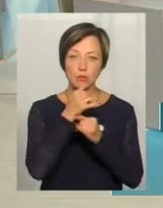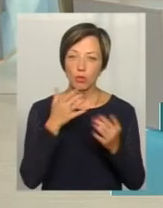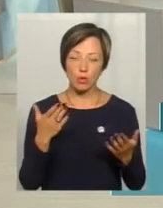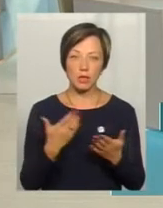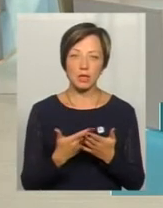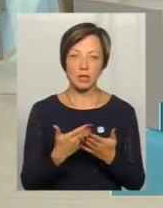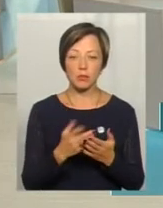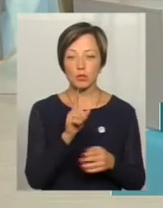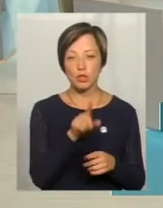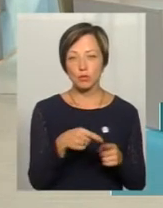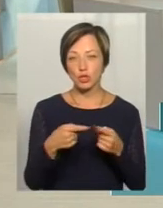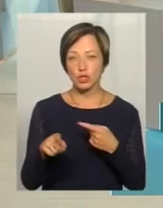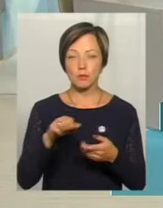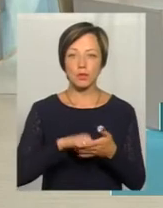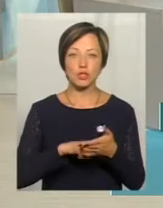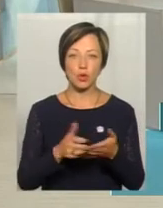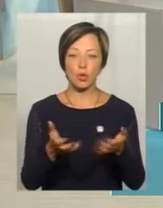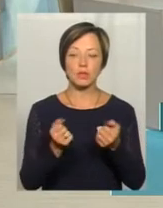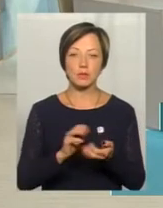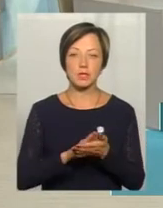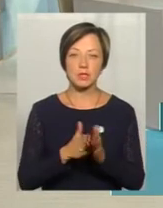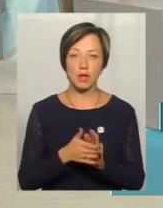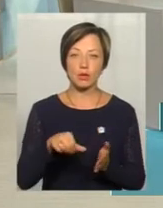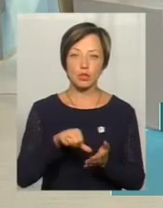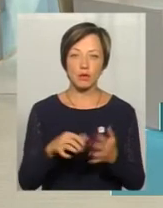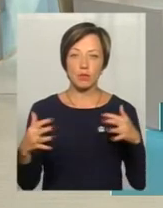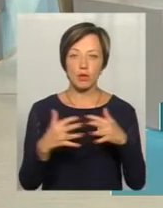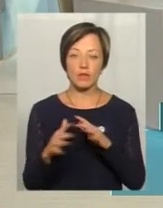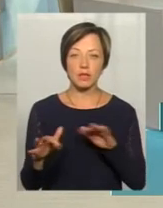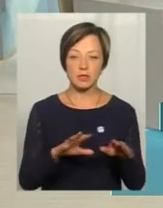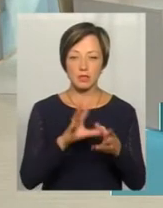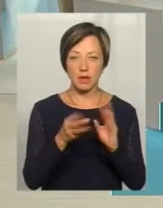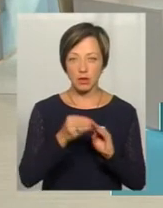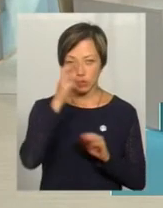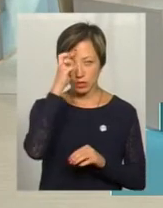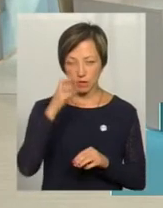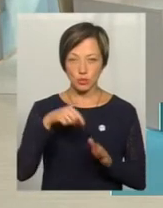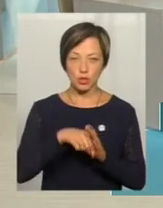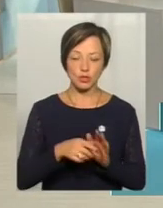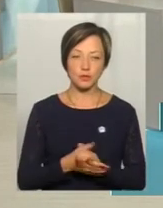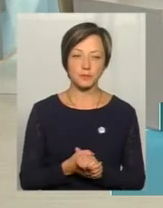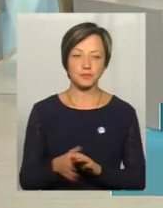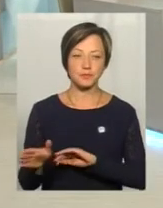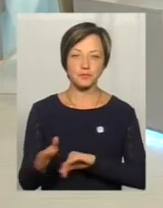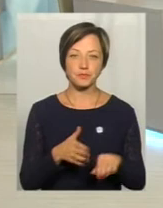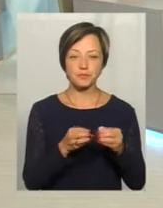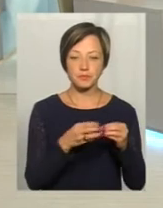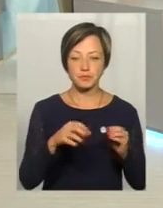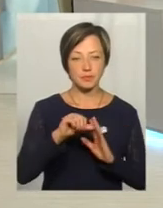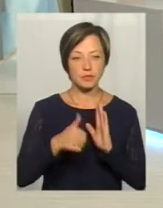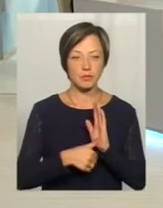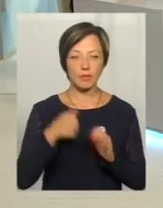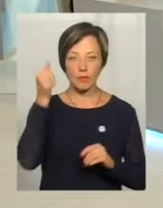по тим чи іншим причинам отримати статус учасника бойових дій загальнодержавного напрямку. Пане Валерію, у 2015-2016